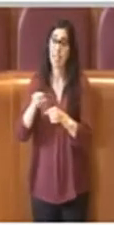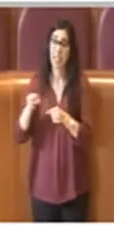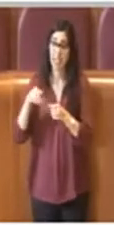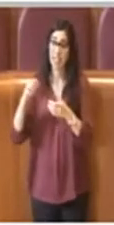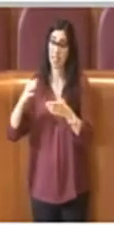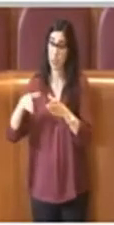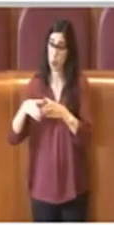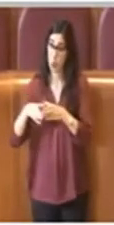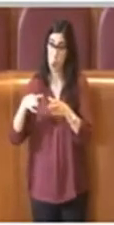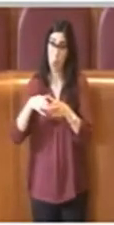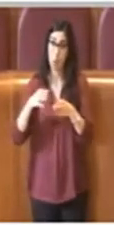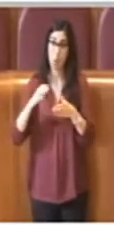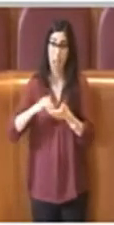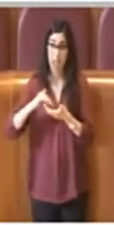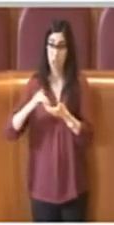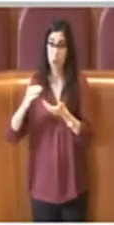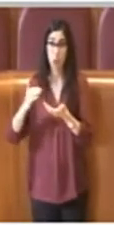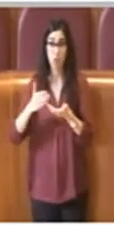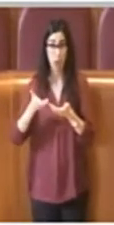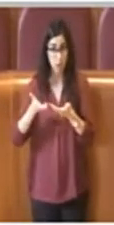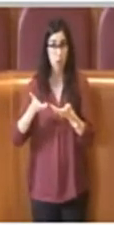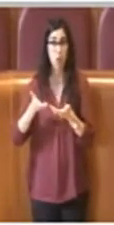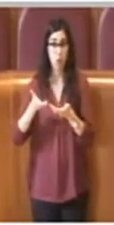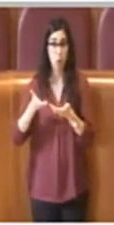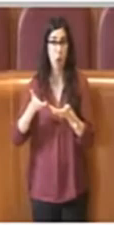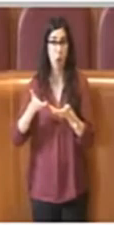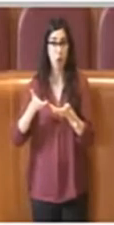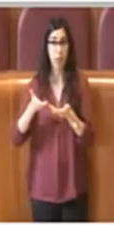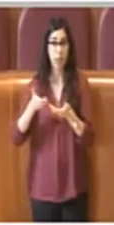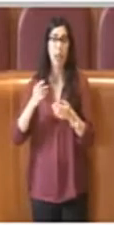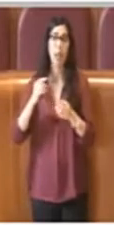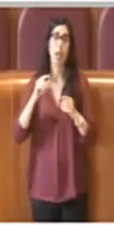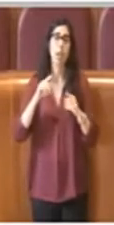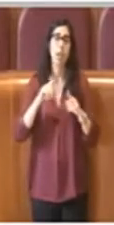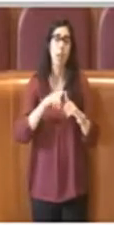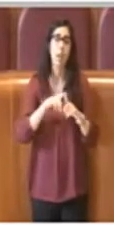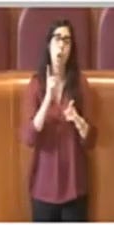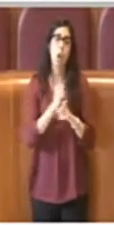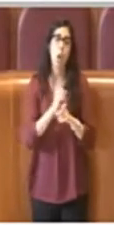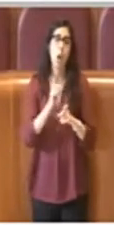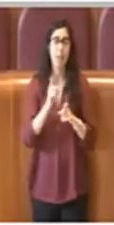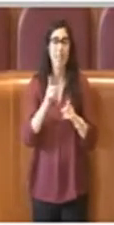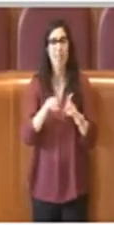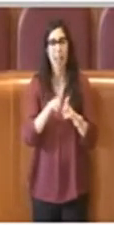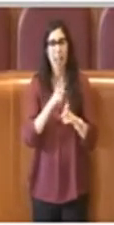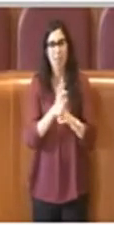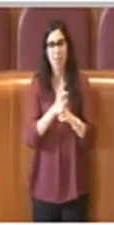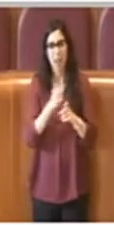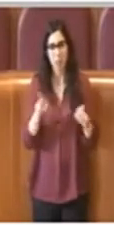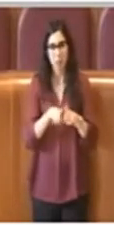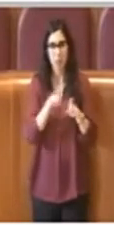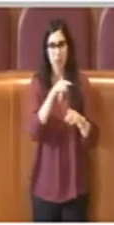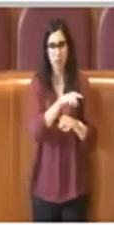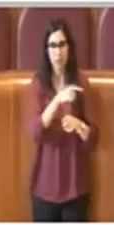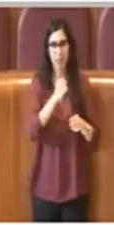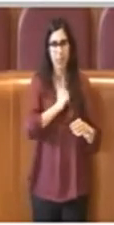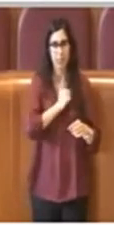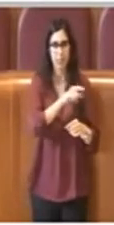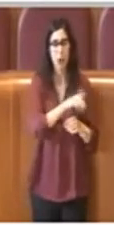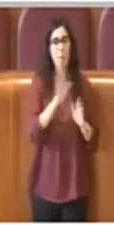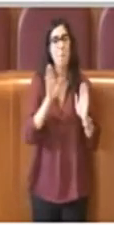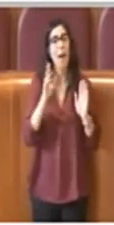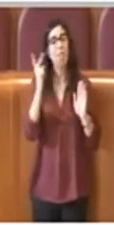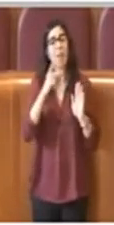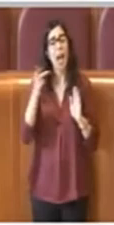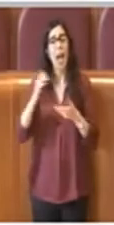possa avere un voto come le associazioni dovrebbe essere applicato anche nel differenziare piccole e grandi associazioni. Quindi abbiamo detto tante volte